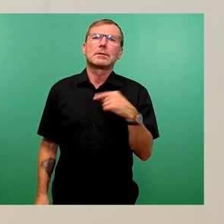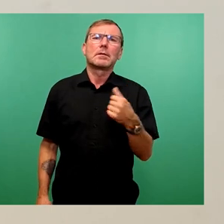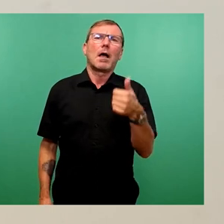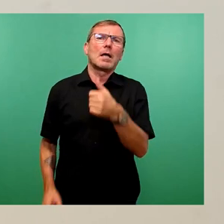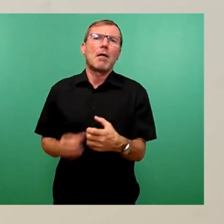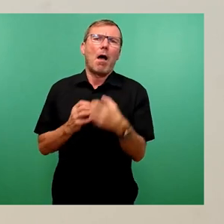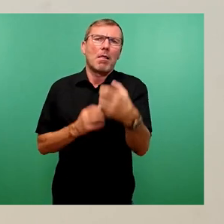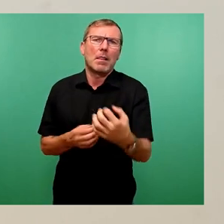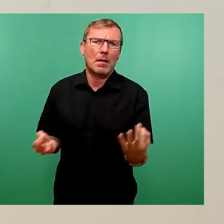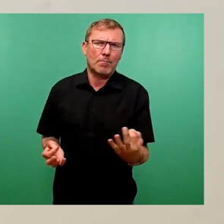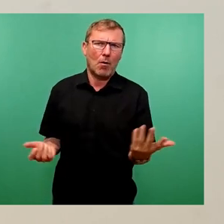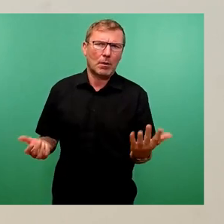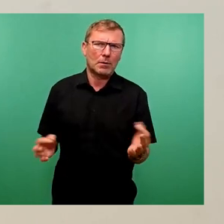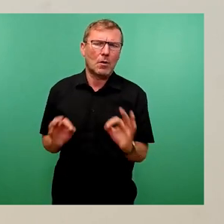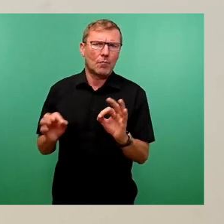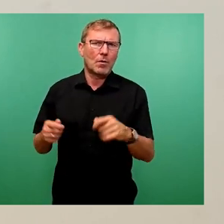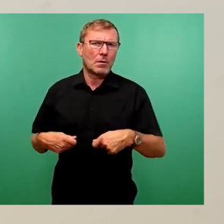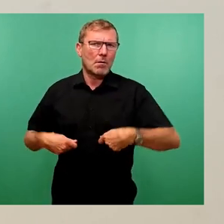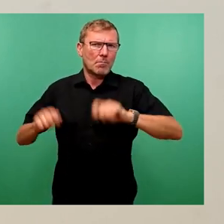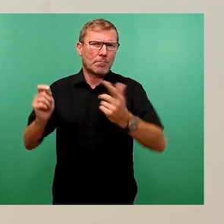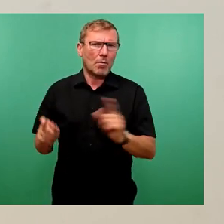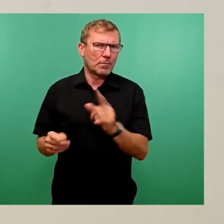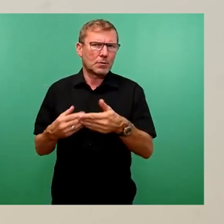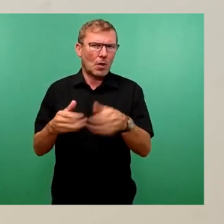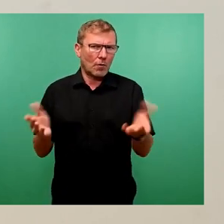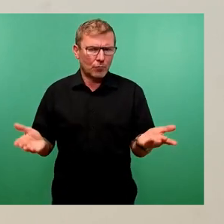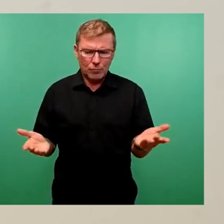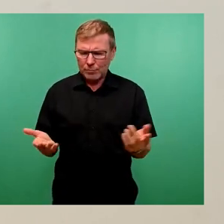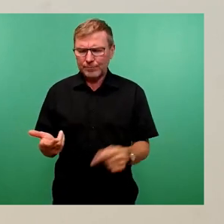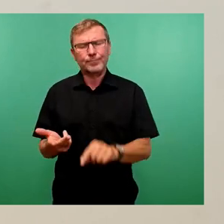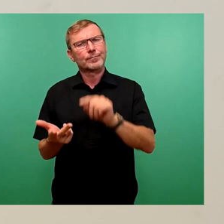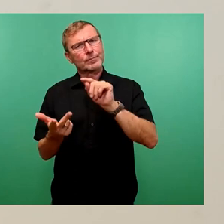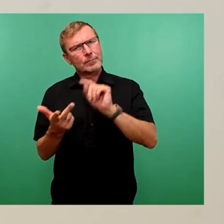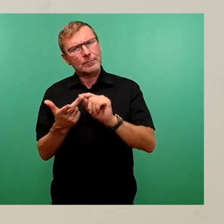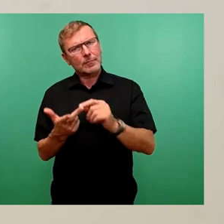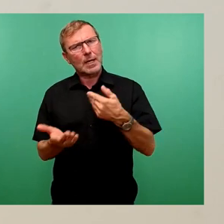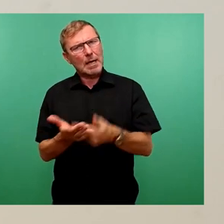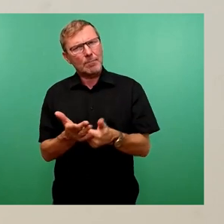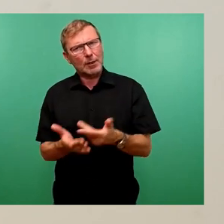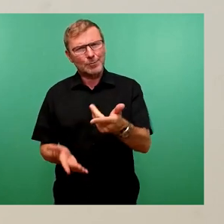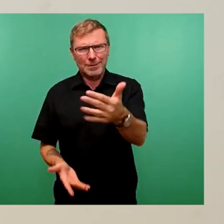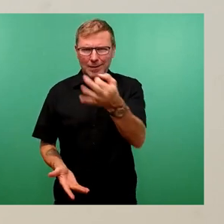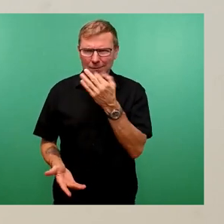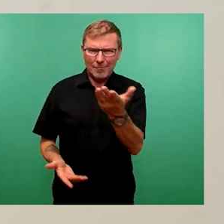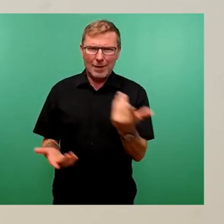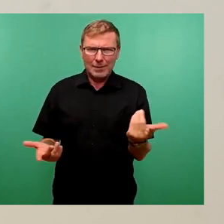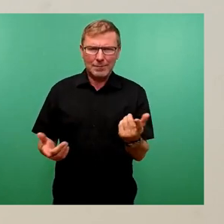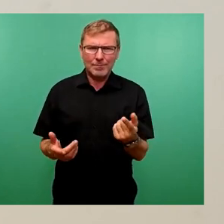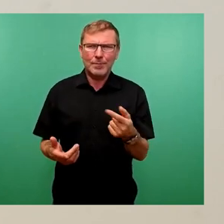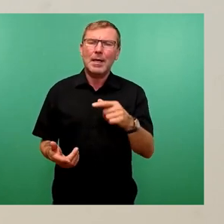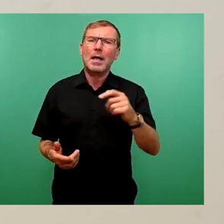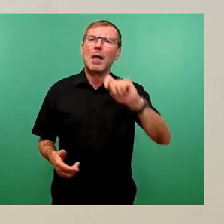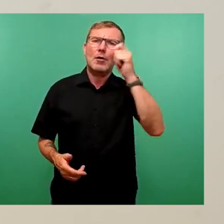für die Nutzungsaufnahme. Und das andere, es konkret in der Anfrage jetzt noch mal benannt wurde, Gymnasium Leo.